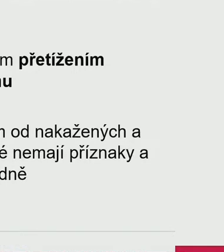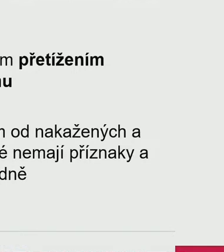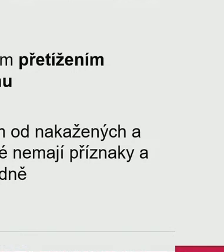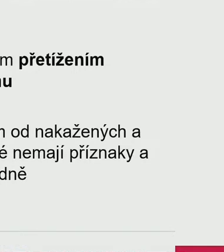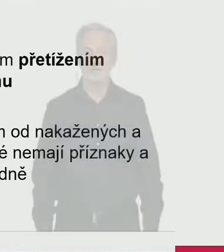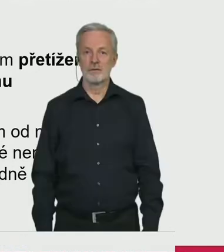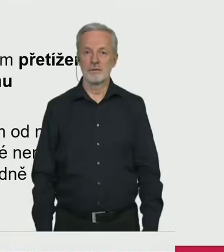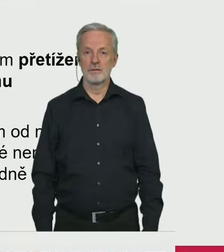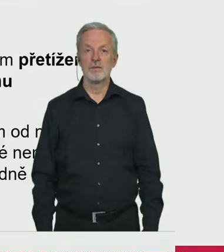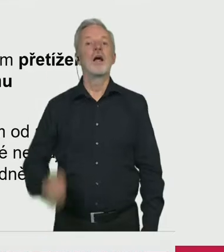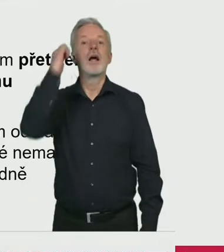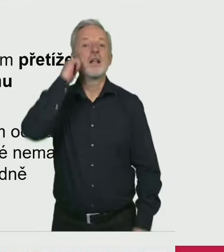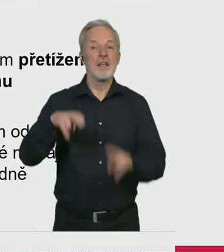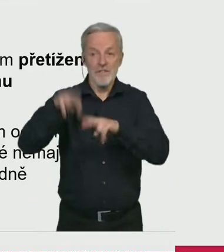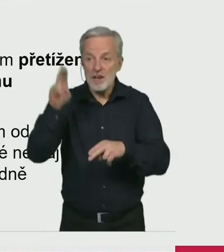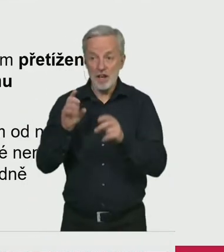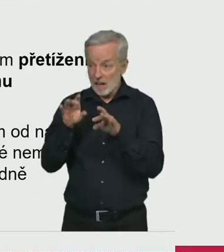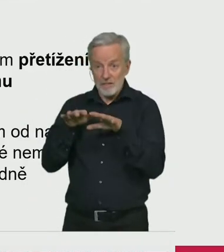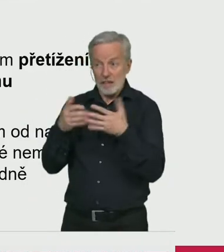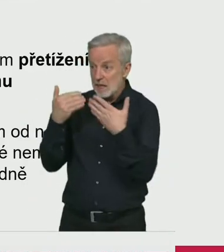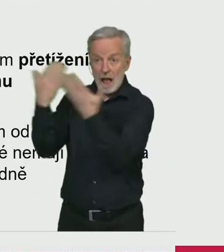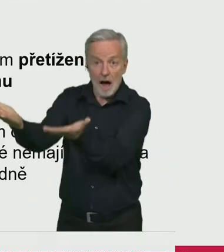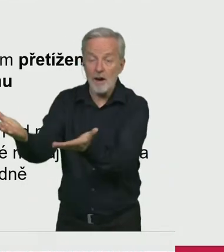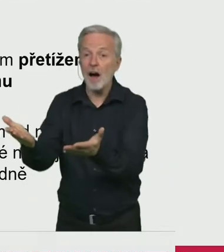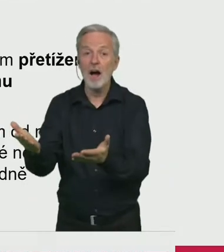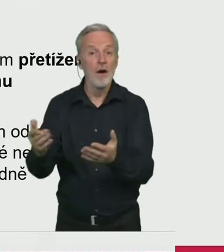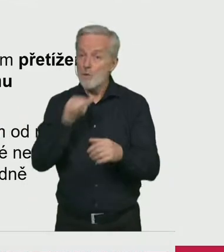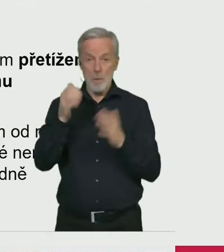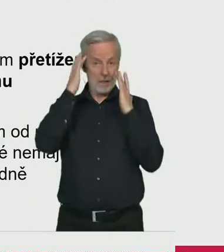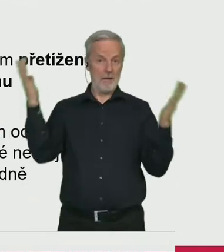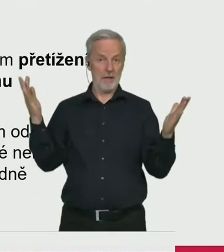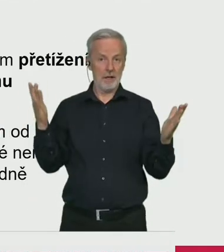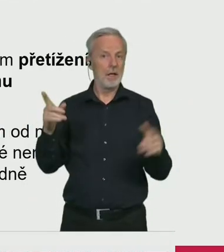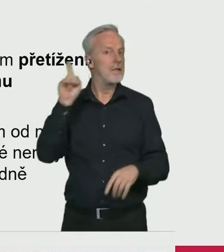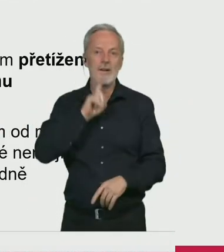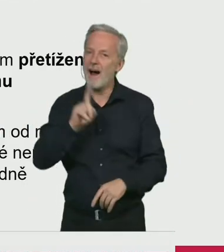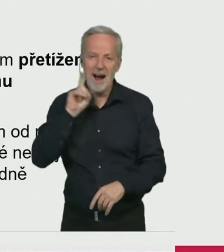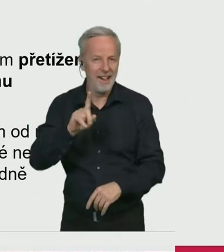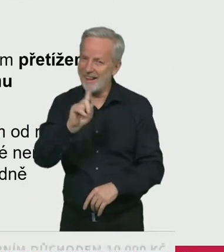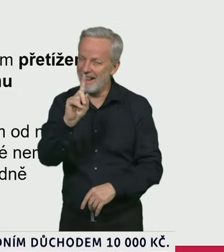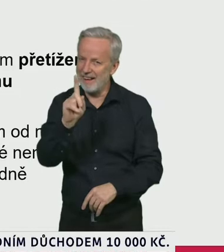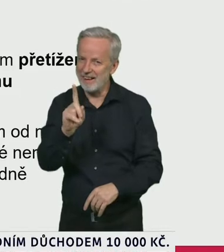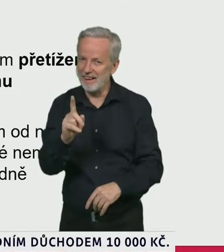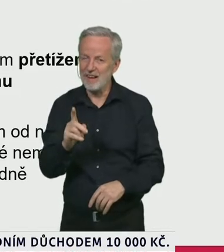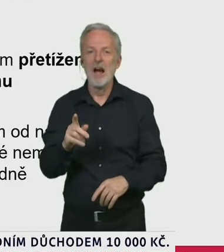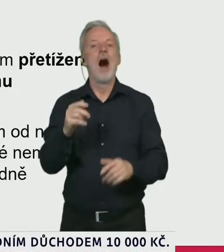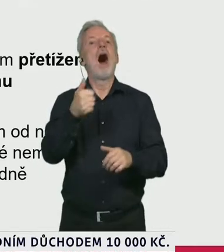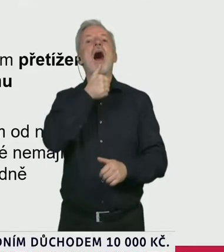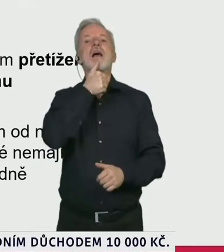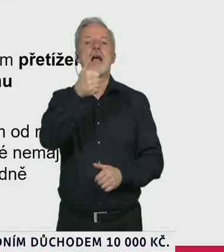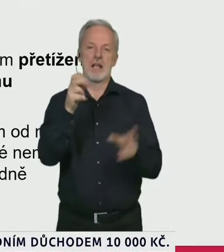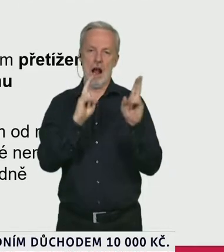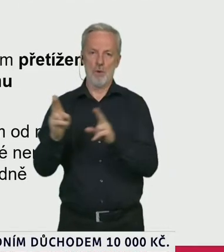Nedělají to na schvál. A jedinou ochranou proti tomu je, aby i my všichni, kteří se cítíme